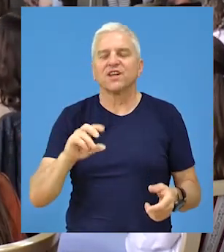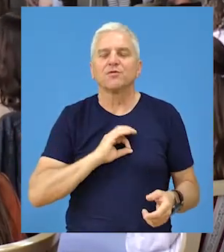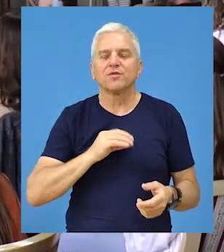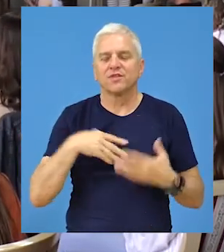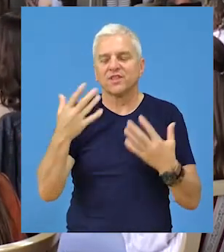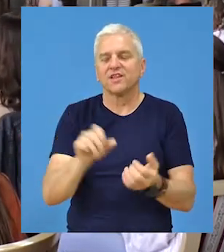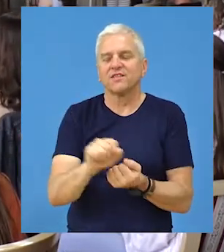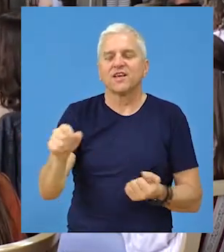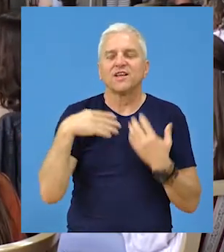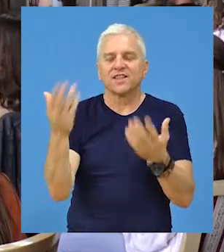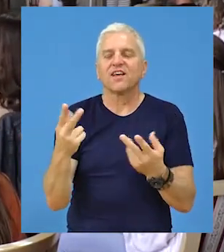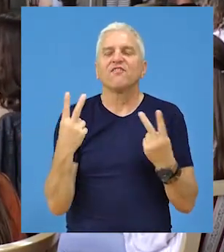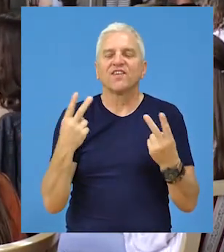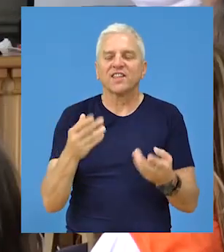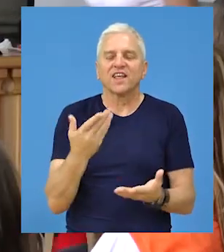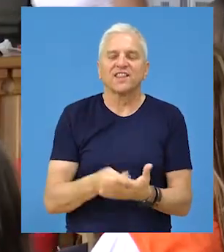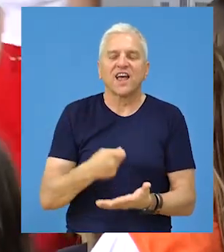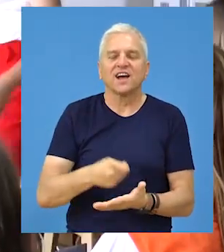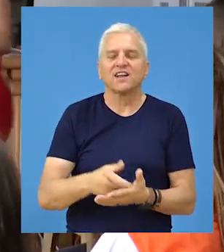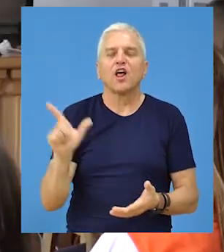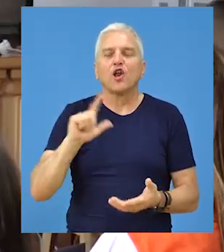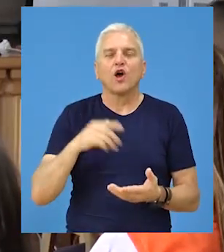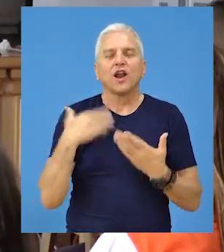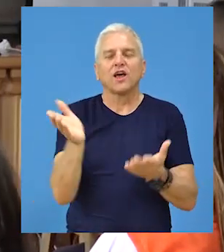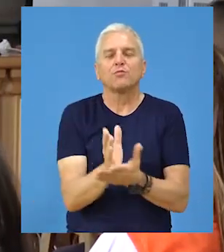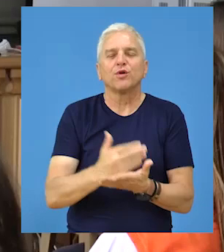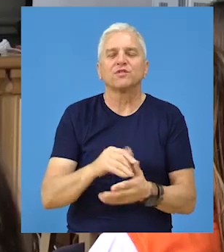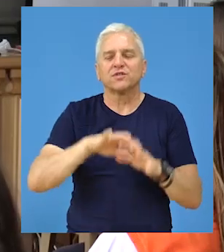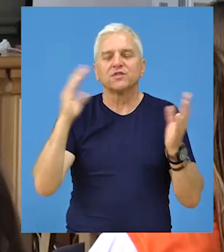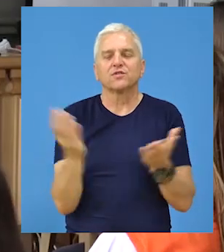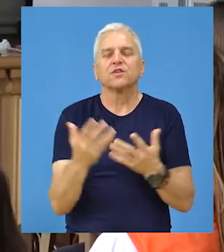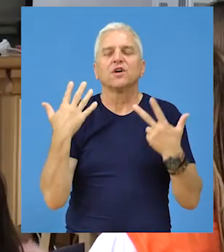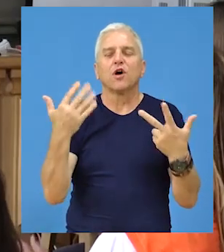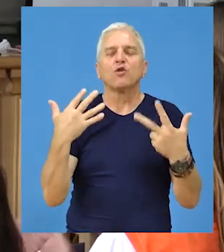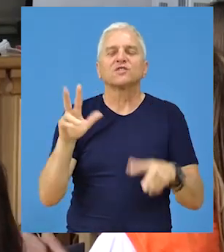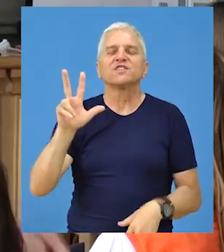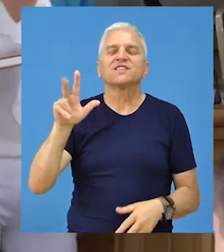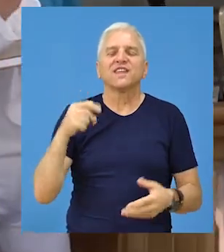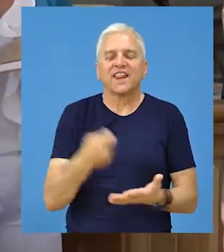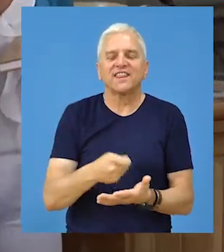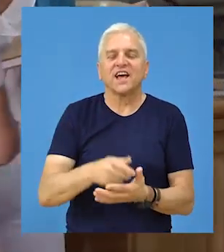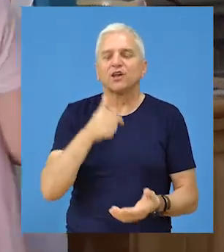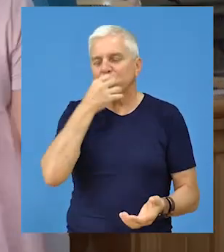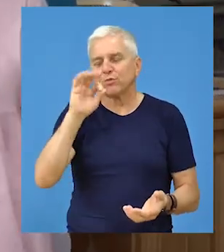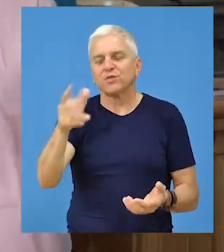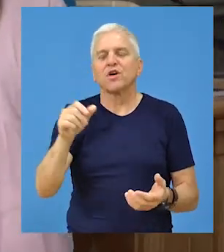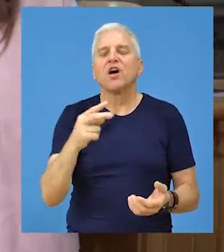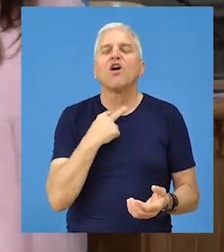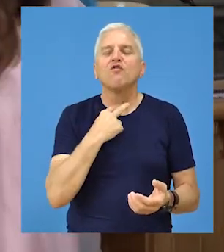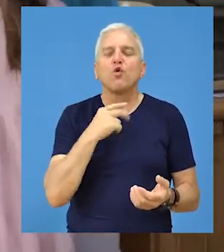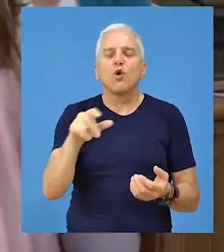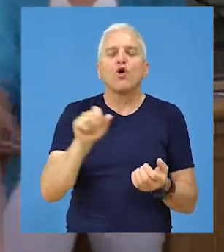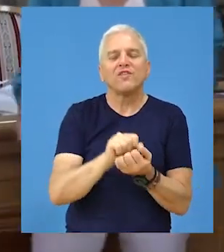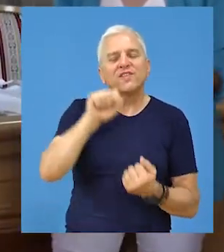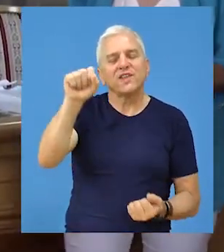opštine dodeljene su vredne nagrade. Lokalna samouprava je podelila ukupno 83 nagrade i to dobitnicima Vukove